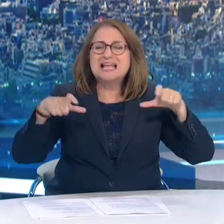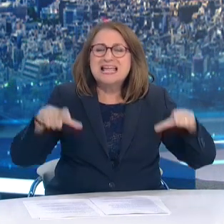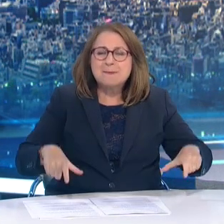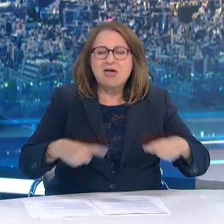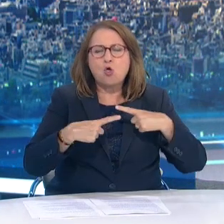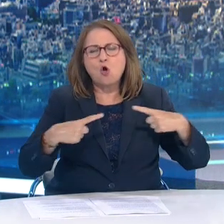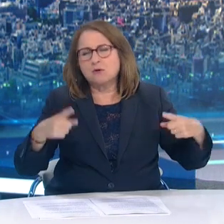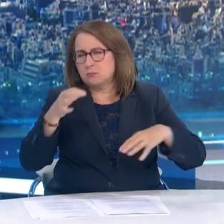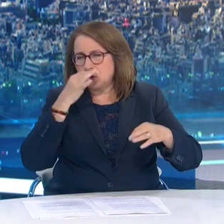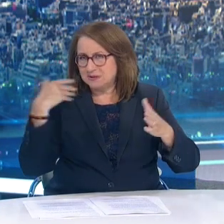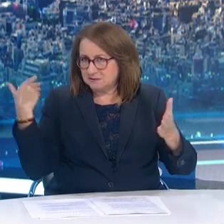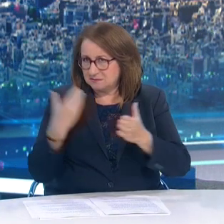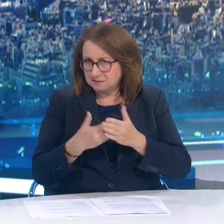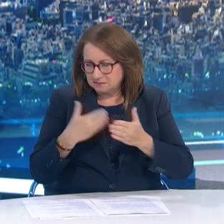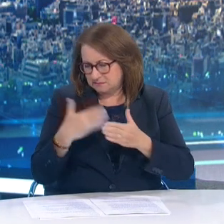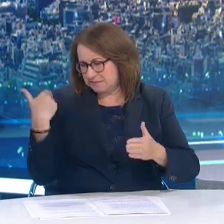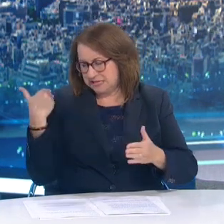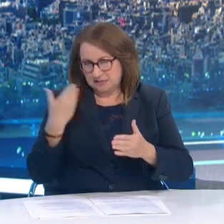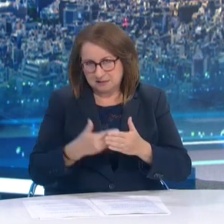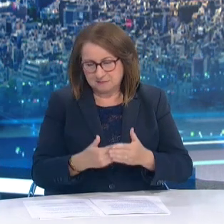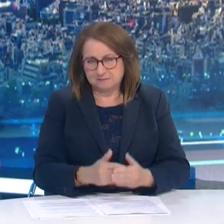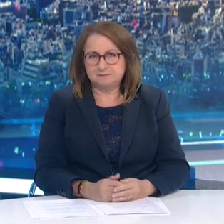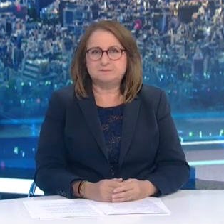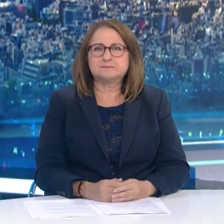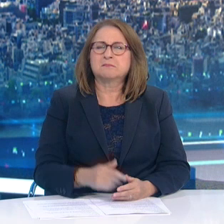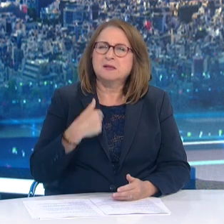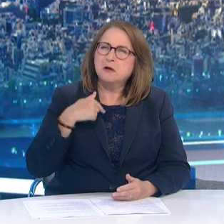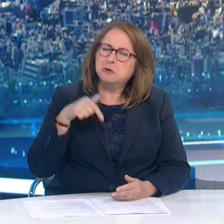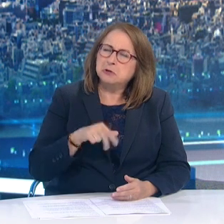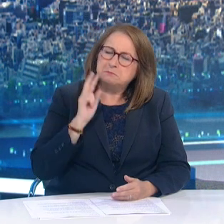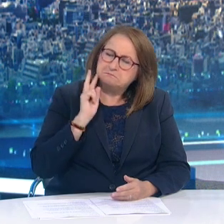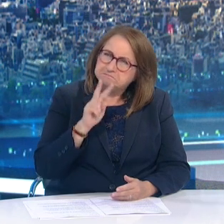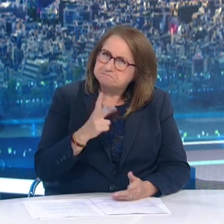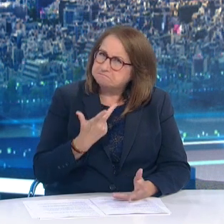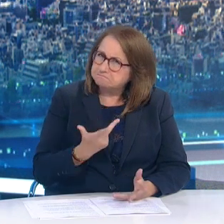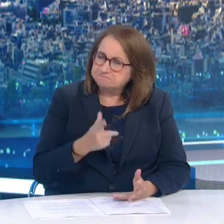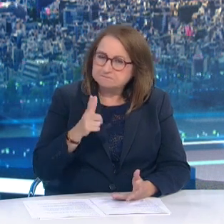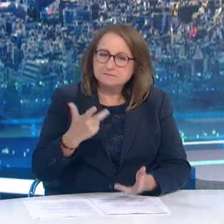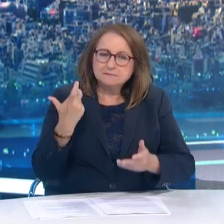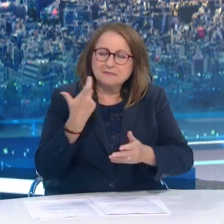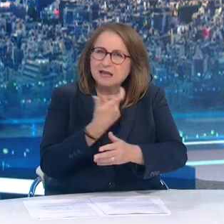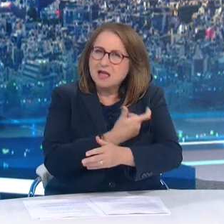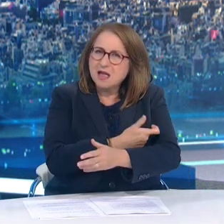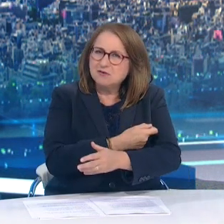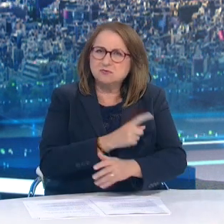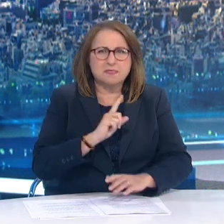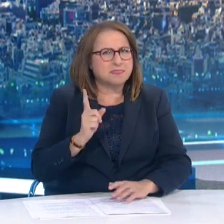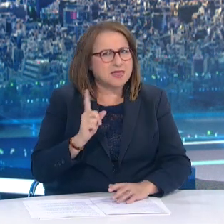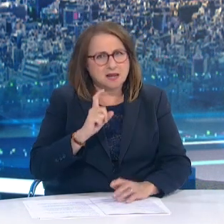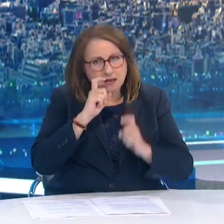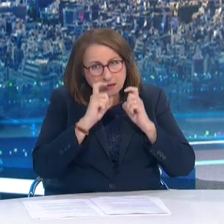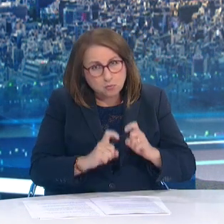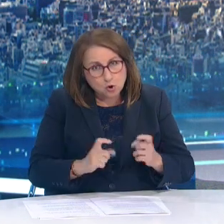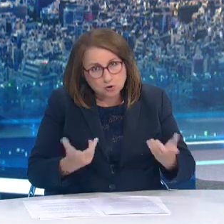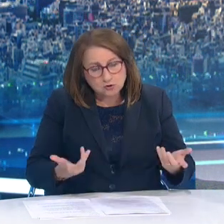Και τι διαπιστώνω ότι ο εμβολιασμός δεν είναι υποχρεωτικός